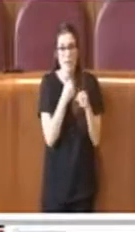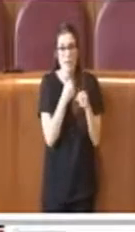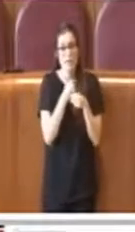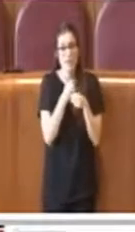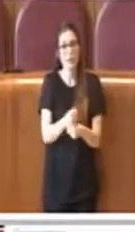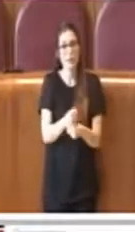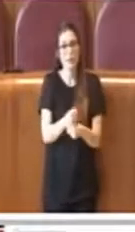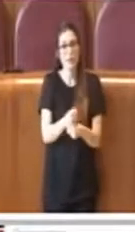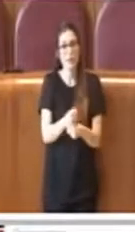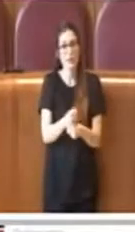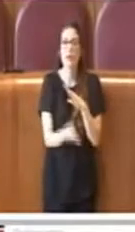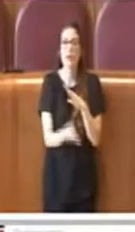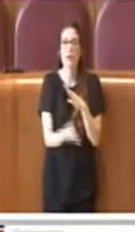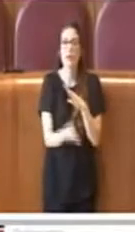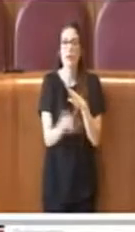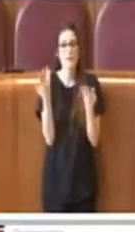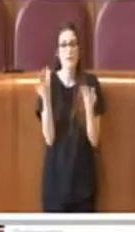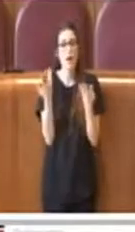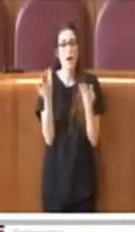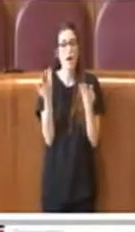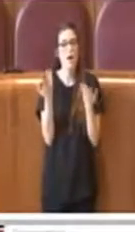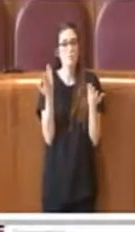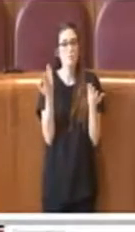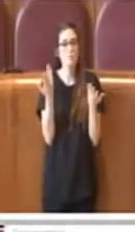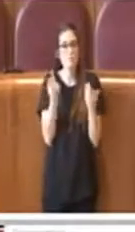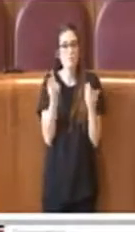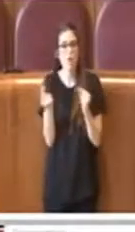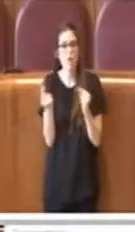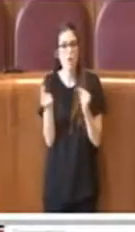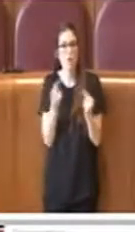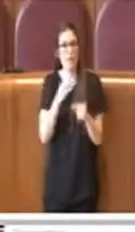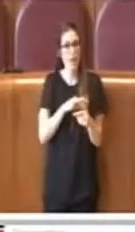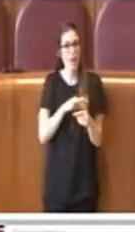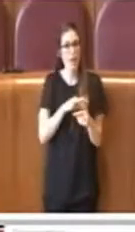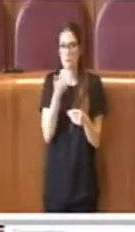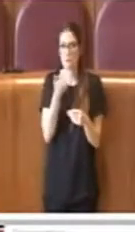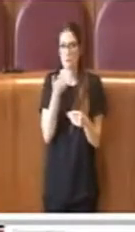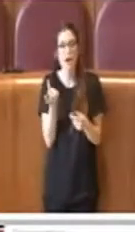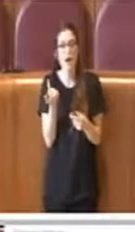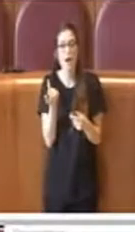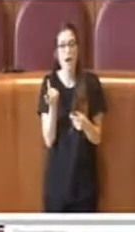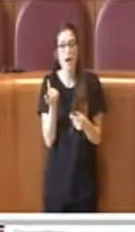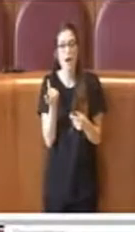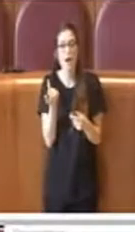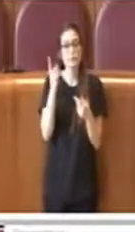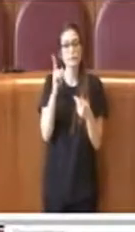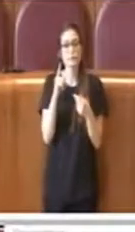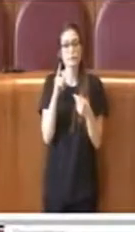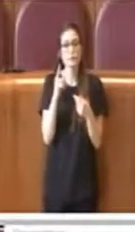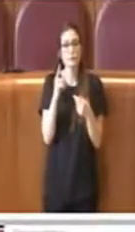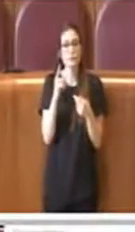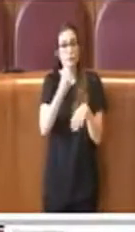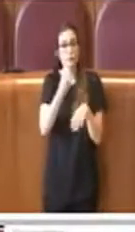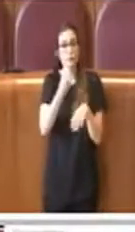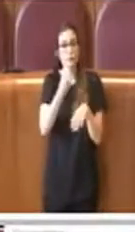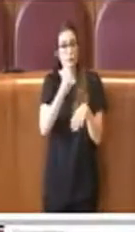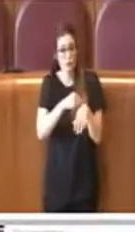trasparenza, alla mancanza di conflitto di interessi tipici degli organismi di consultazione, con gli aspetti più